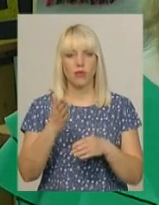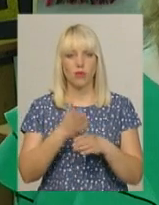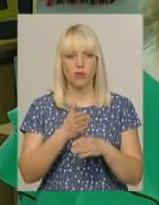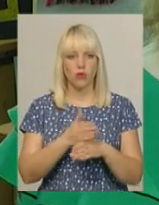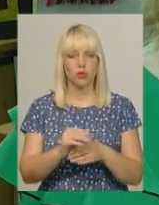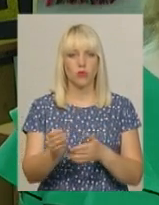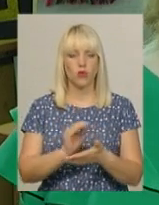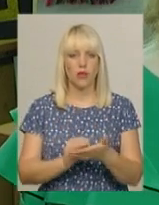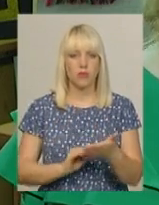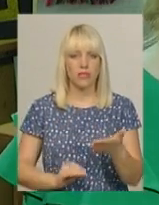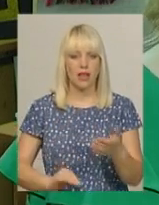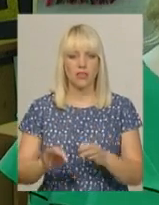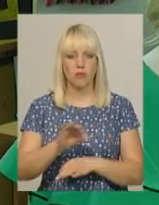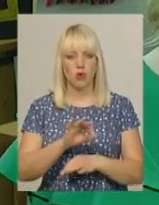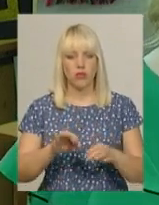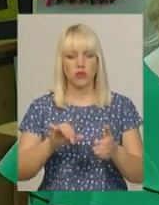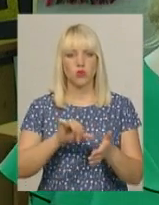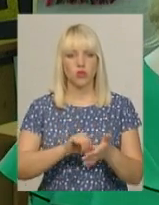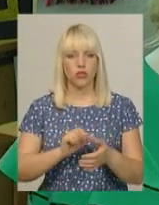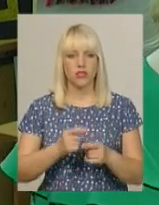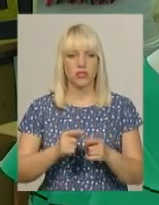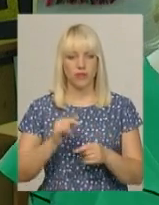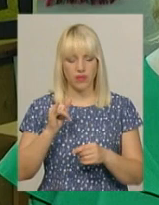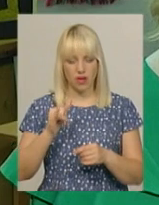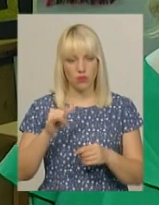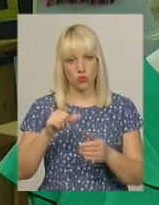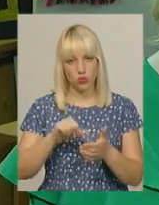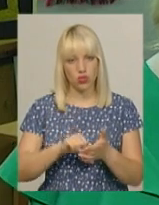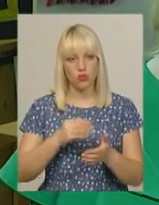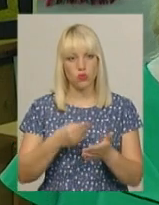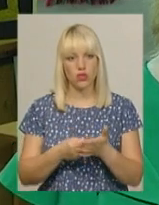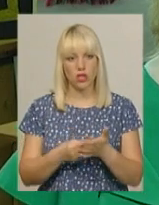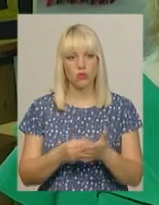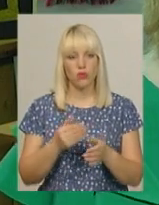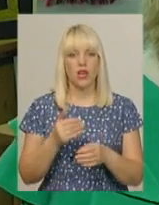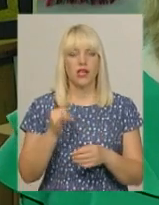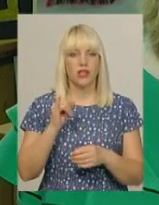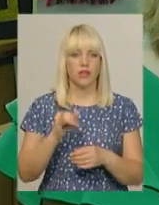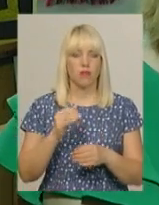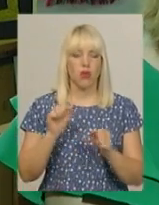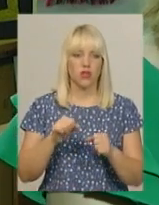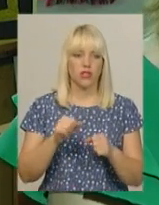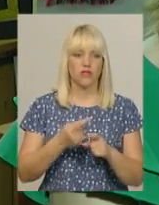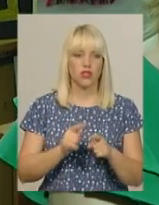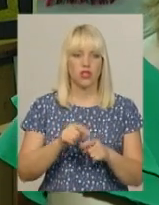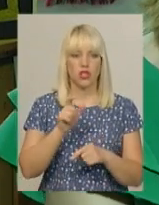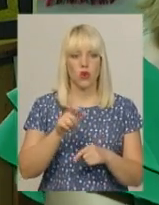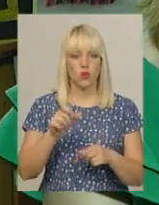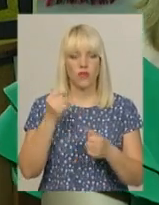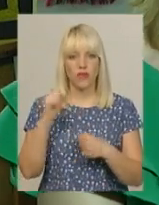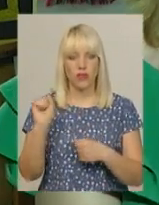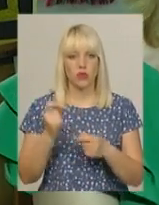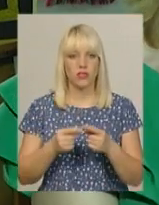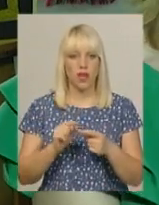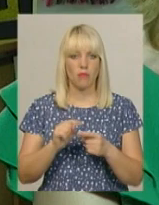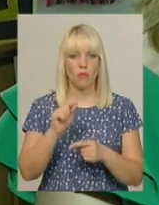проєкту участі, на участь бюджету участі. І, можливо, вони виграють цей проєкт